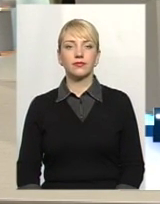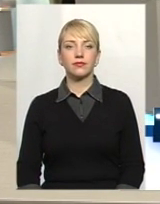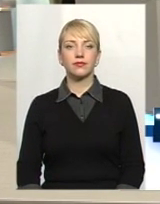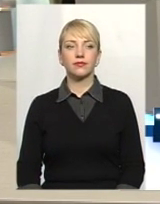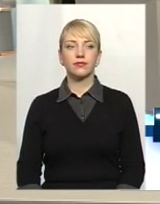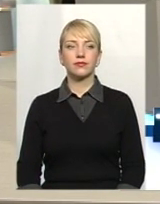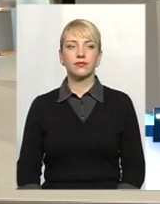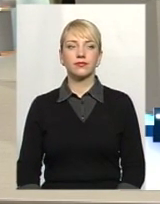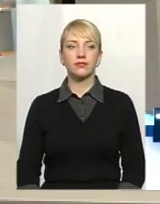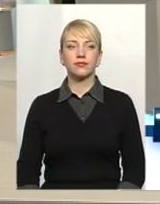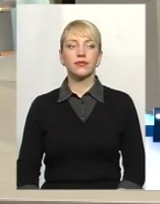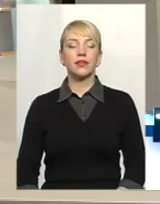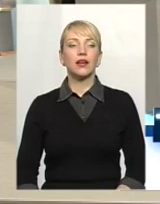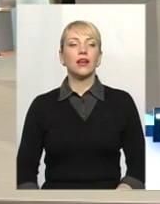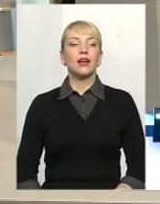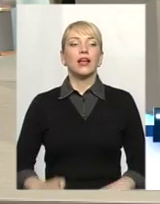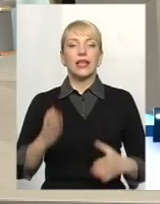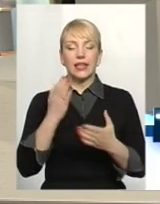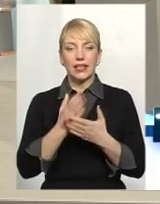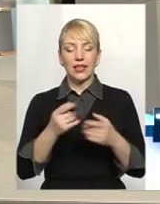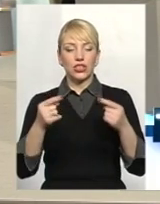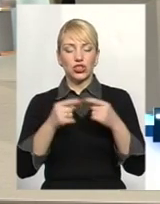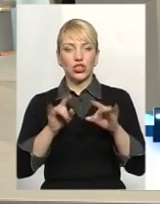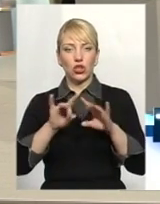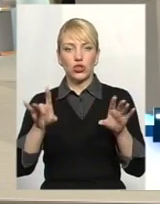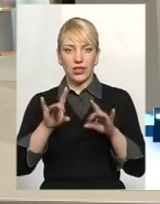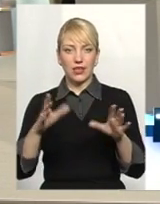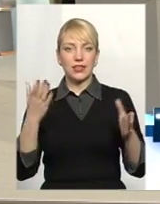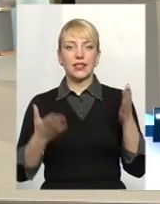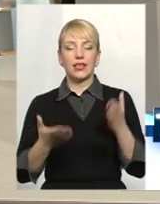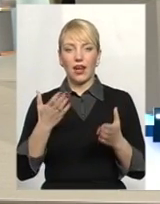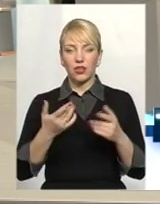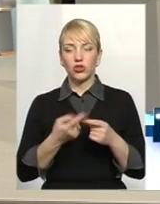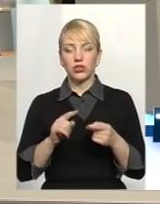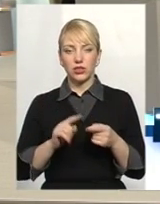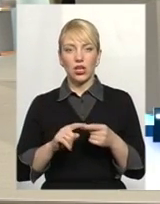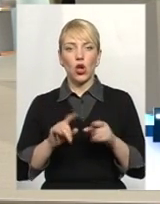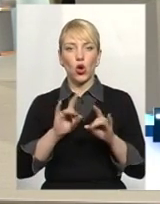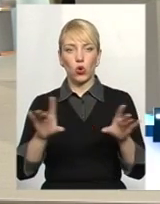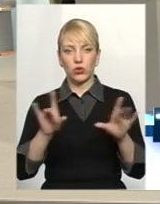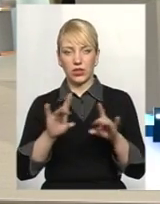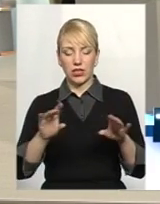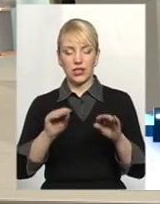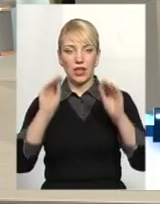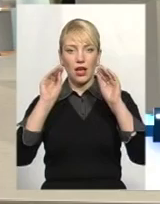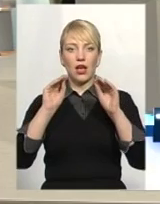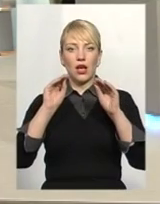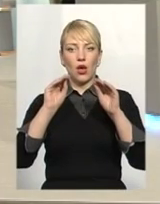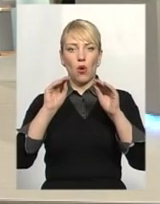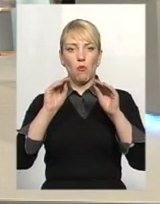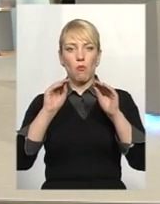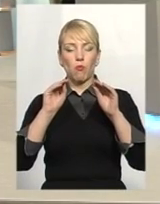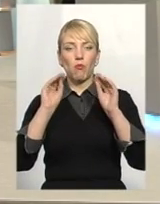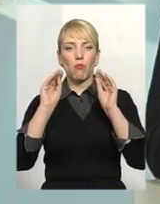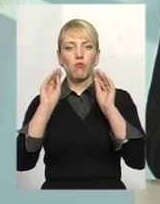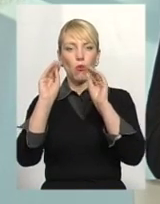Якщо, скажімо так, є чіткі роз'яснення, якщо ми ці роз'яснення публікуємо в себе